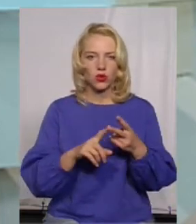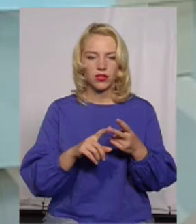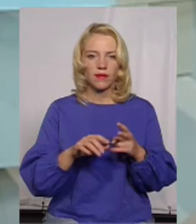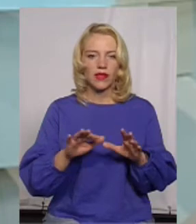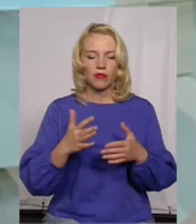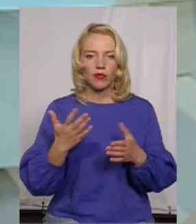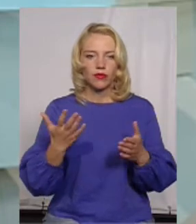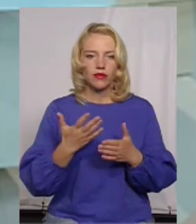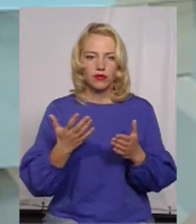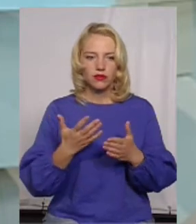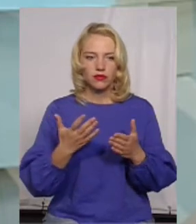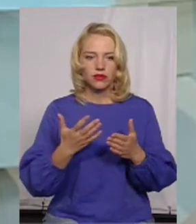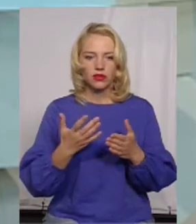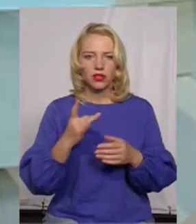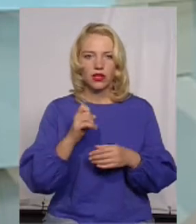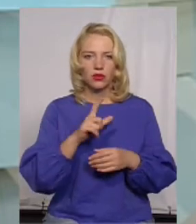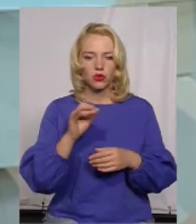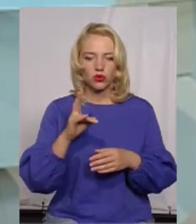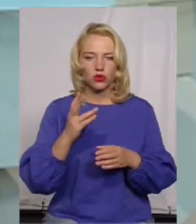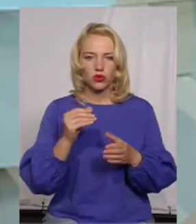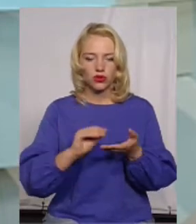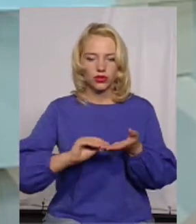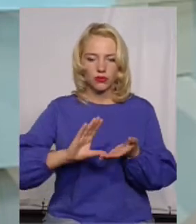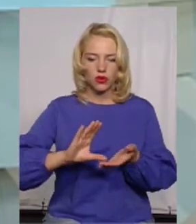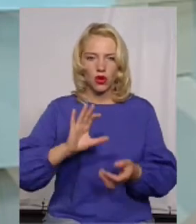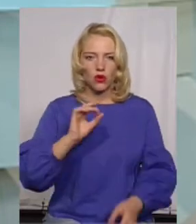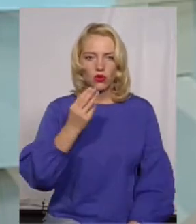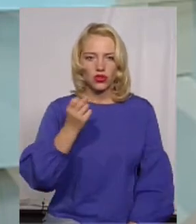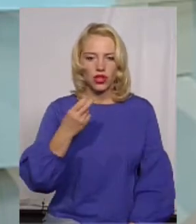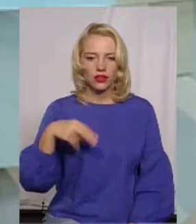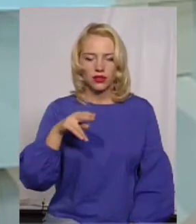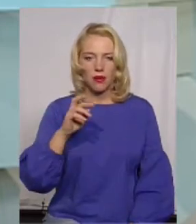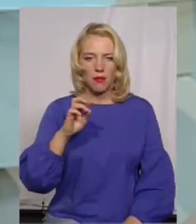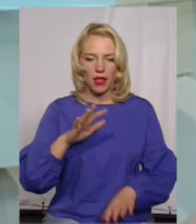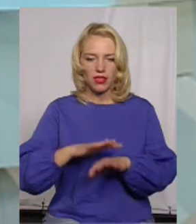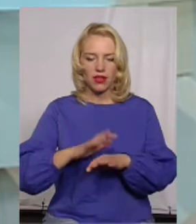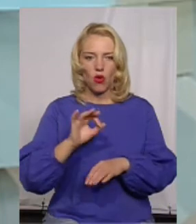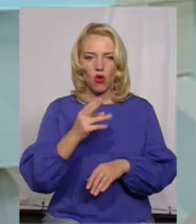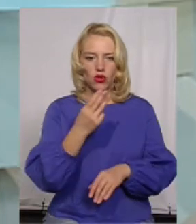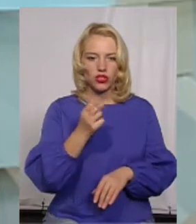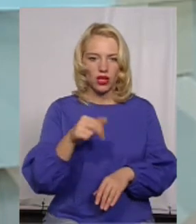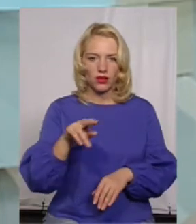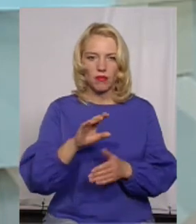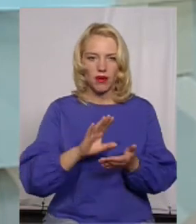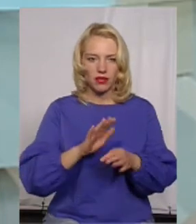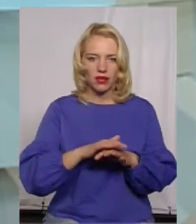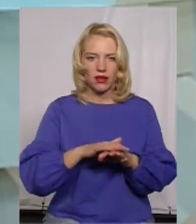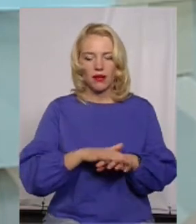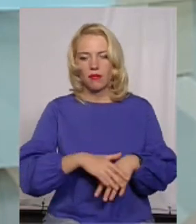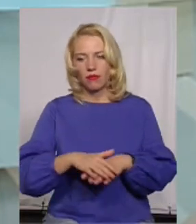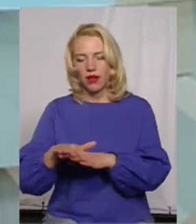момент, який рахунок, гроші накопичувалися в Ощадбанку, і Ощадбанк потім перераховував в збутове підприємство.